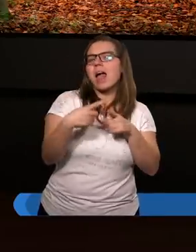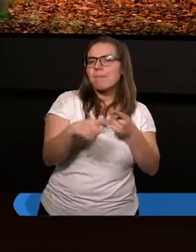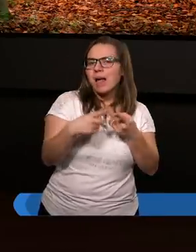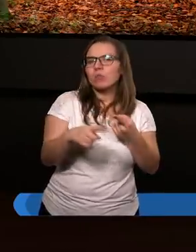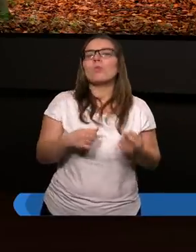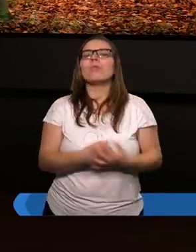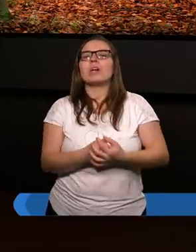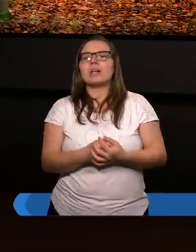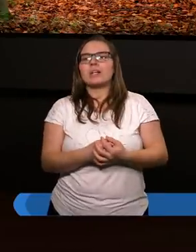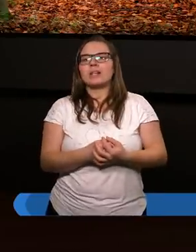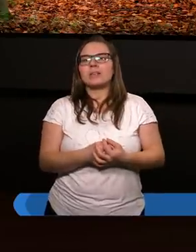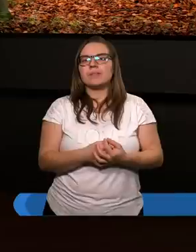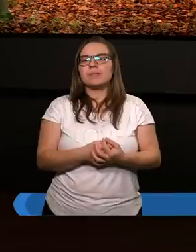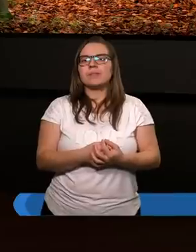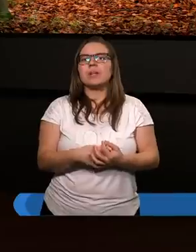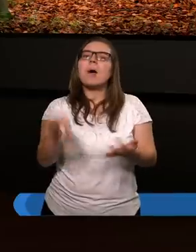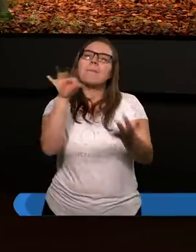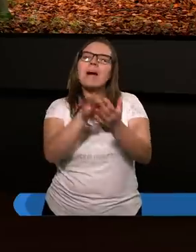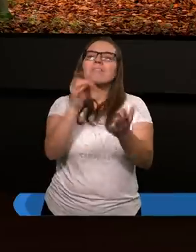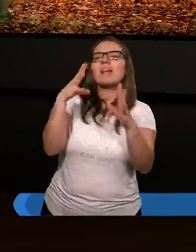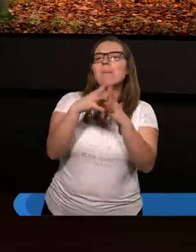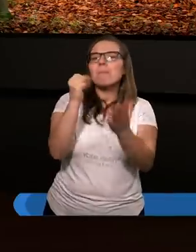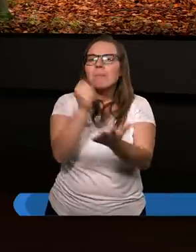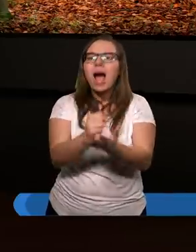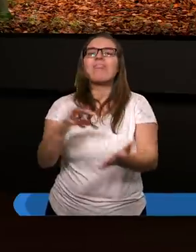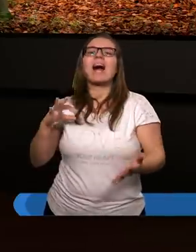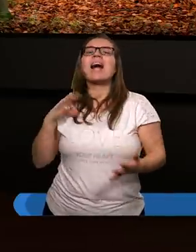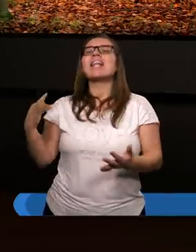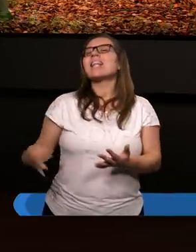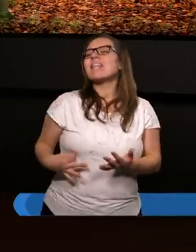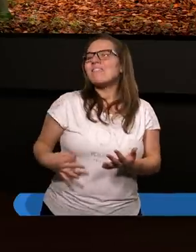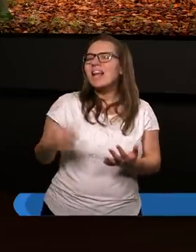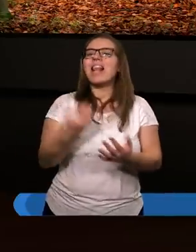pewne prawa cywilne,